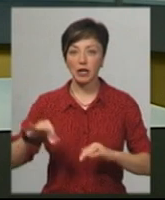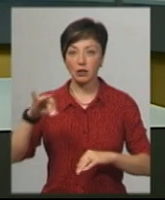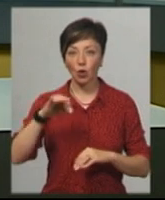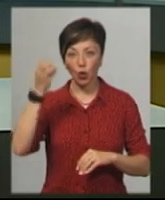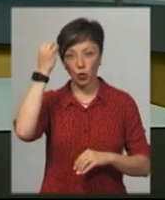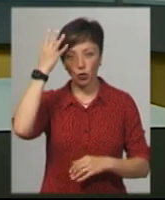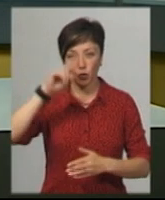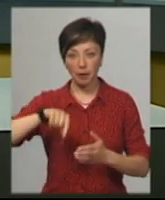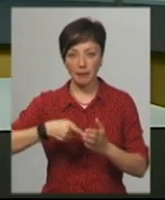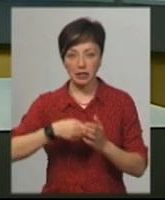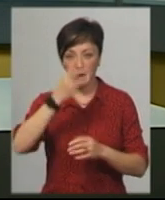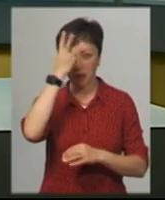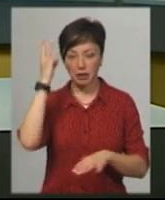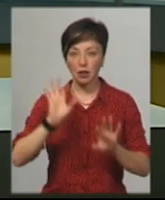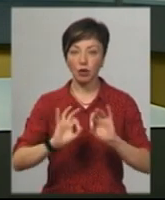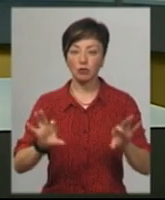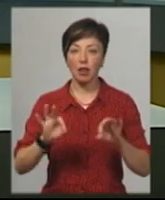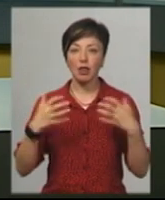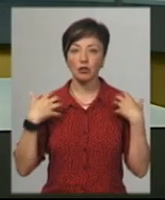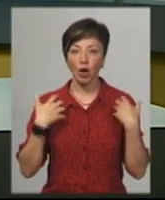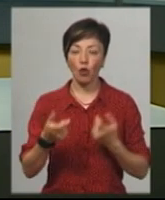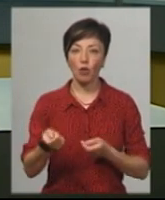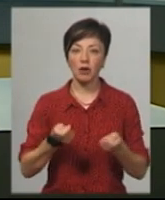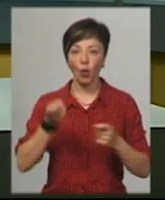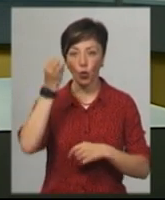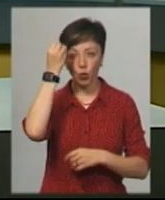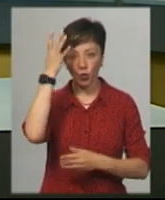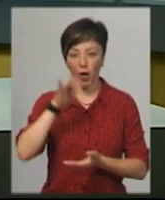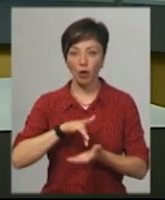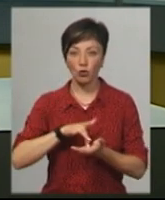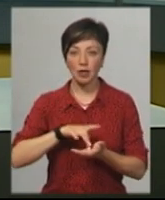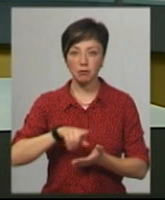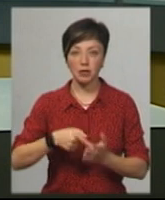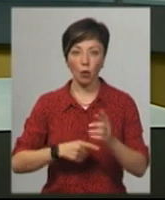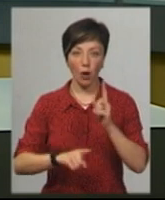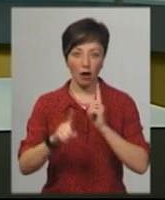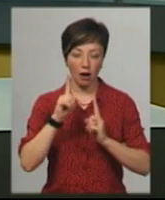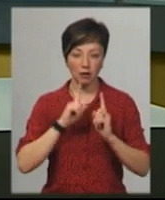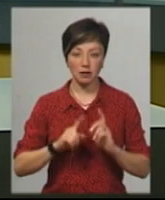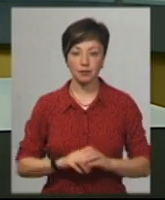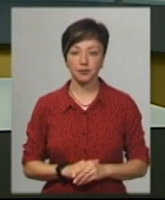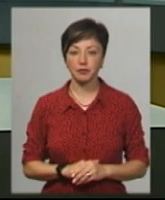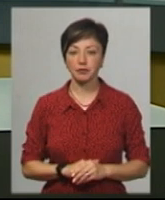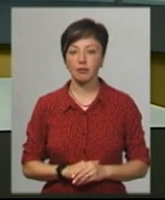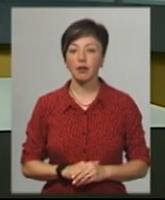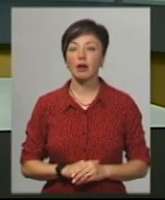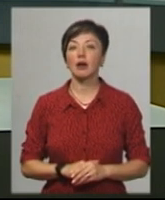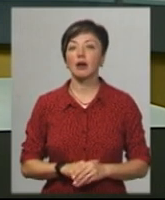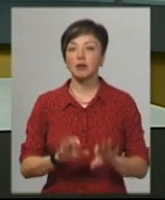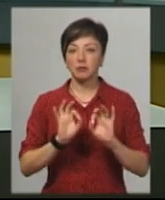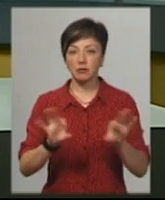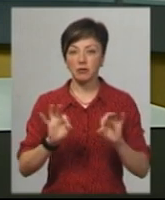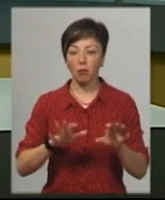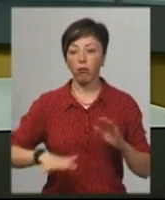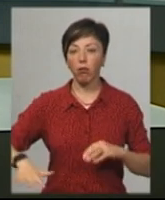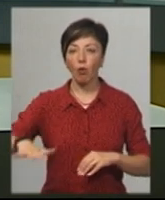Хмельницького. Про це Суспільному сказав начальник управління культури і туризму Хмельницької міської ради Артем Ромасюков. За його словами,